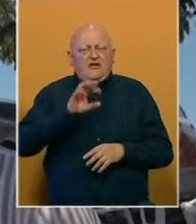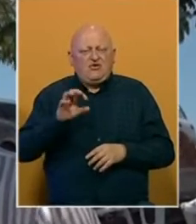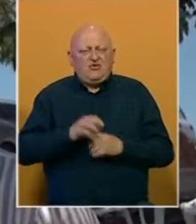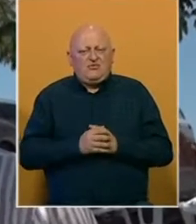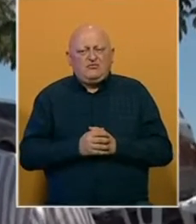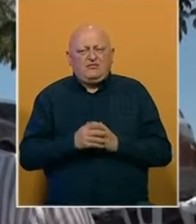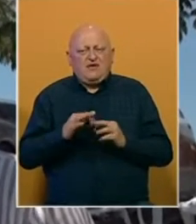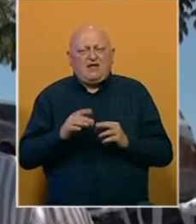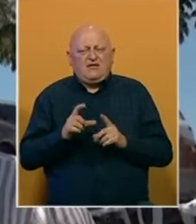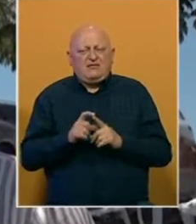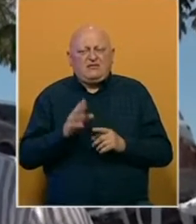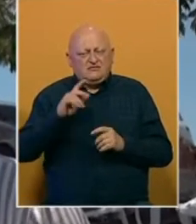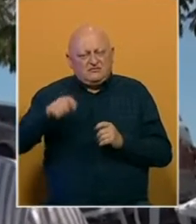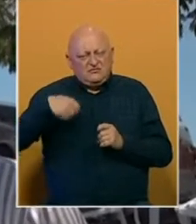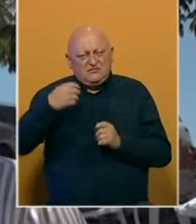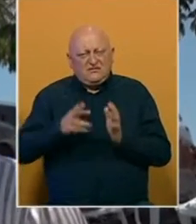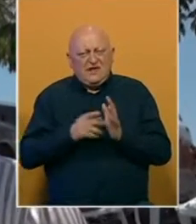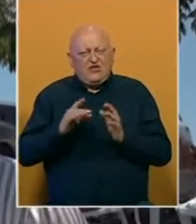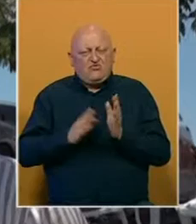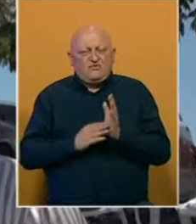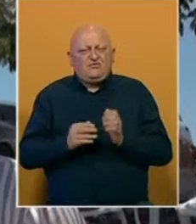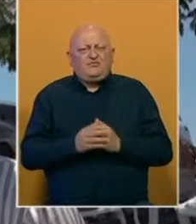Adnan Demić, BHT1 Neum.